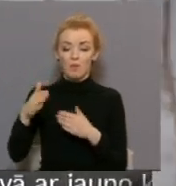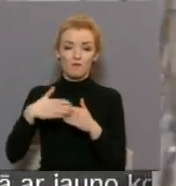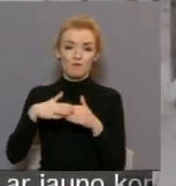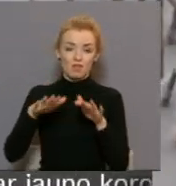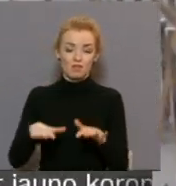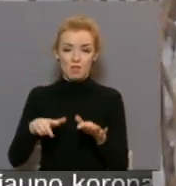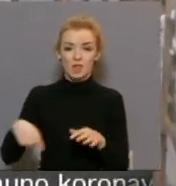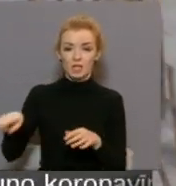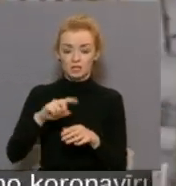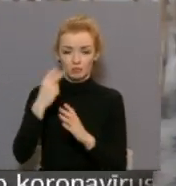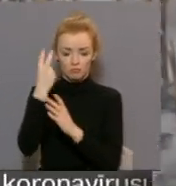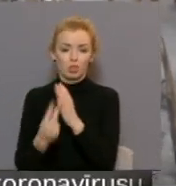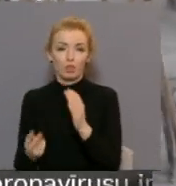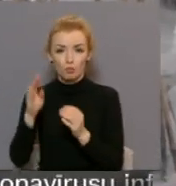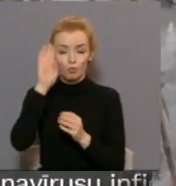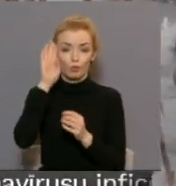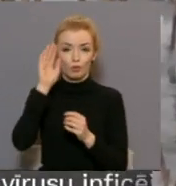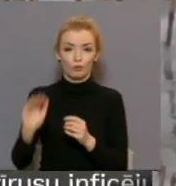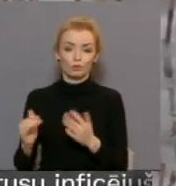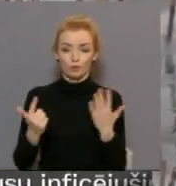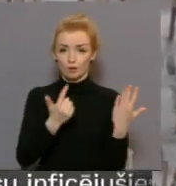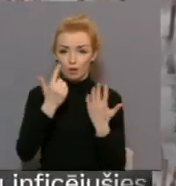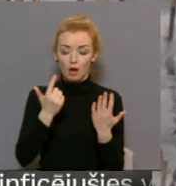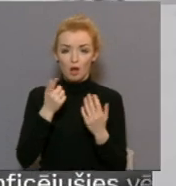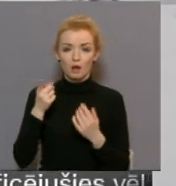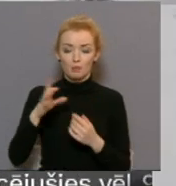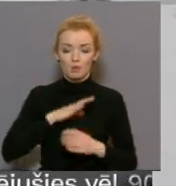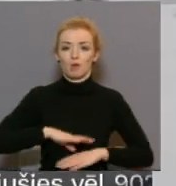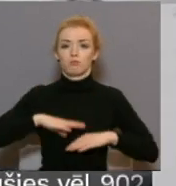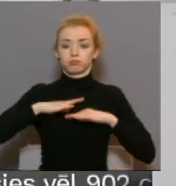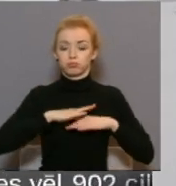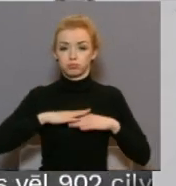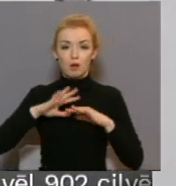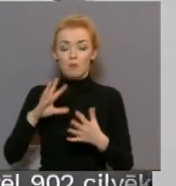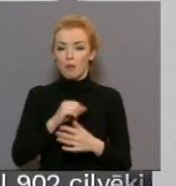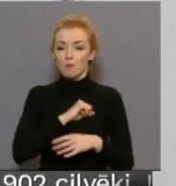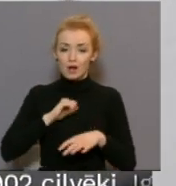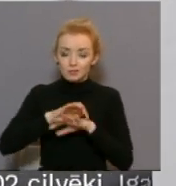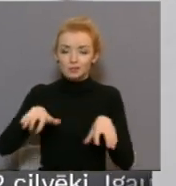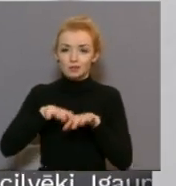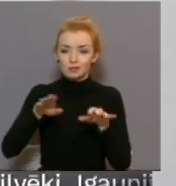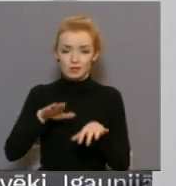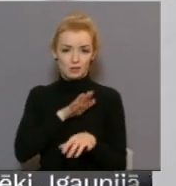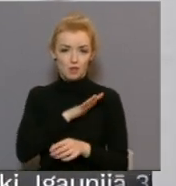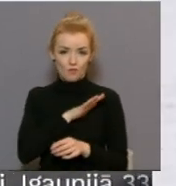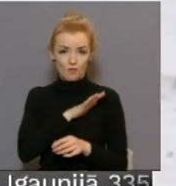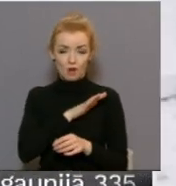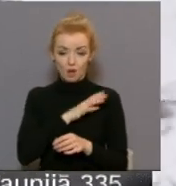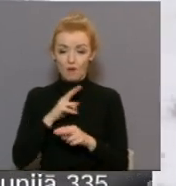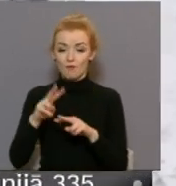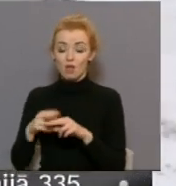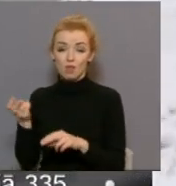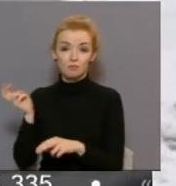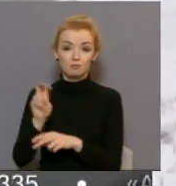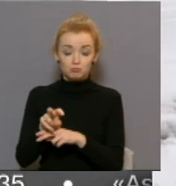dīķi iekrits kāds septiņas gadus vētas zēns, kurš ūdenī atradies līdz krūtīm, taču pats nesot spējas notāt tik tārā. Ierodoties notikumu